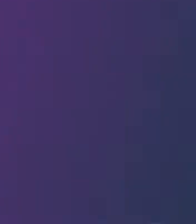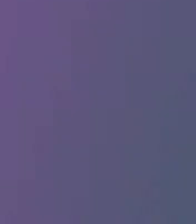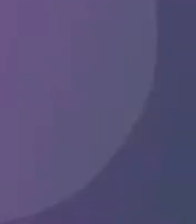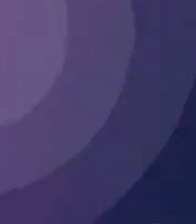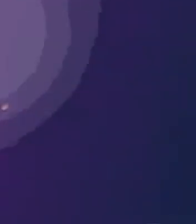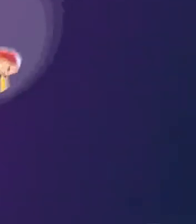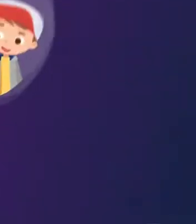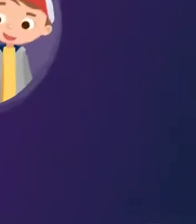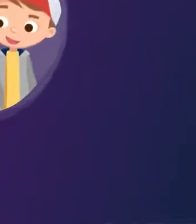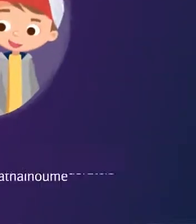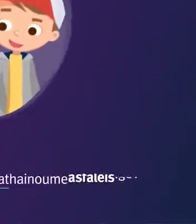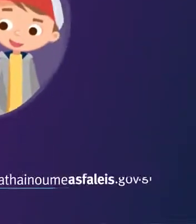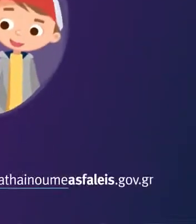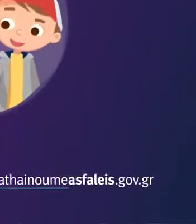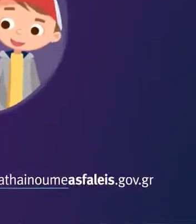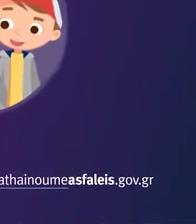Υπότιτλοι